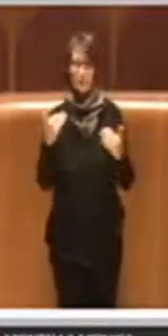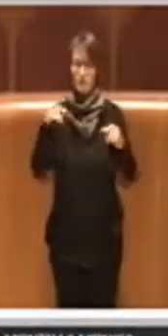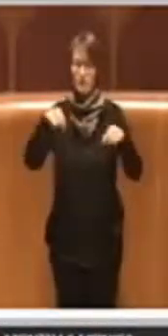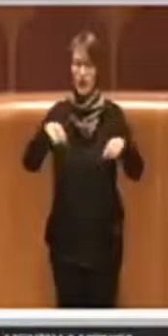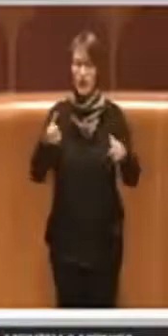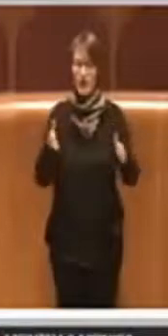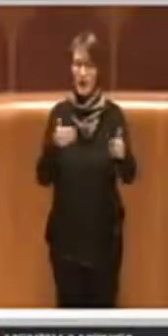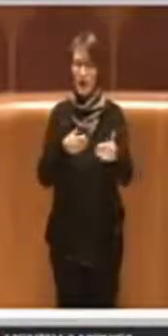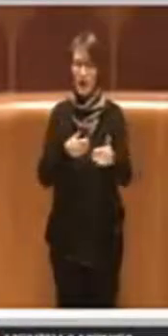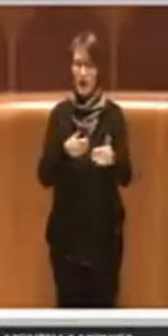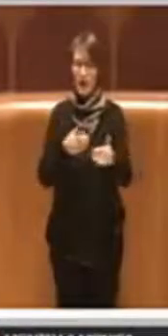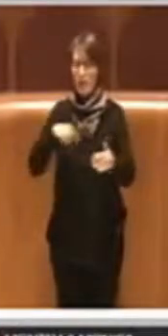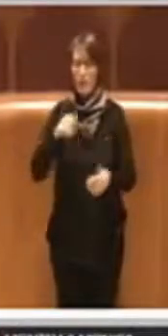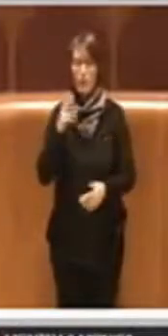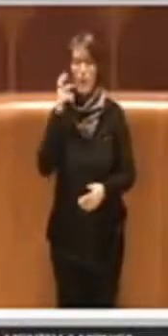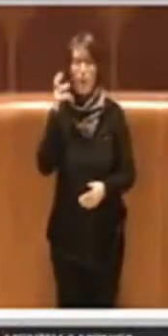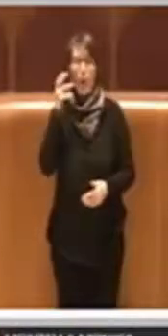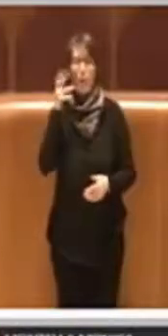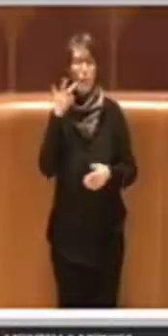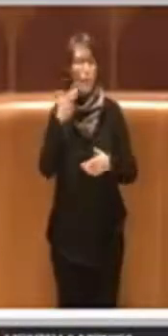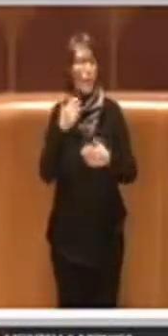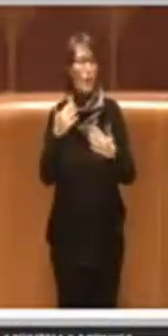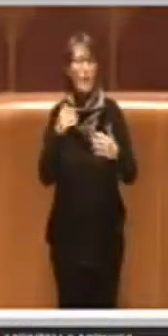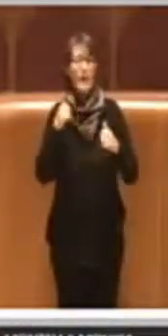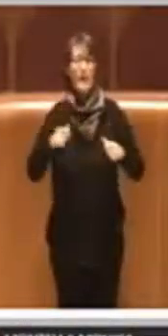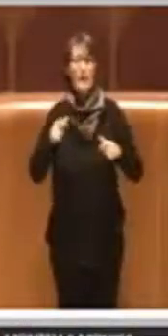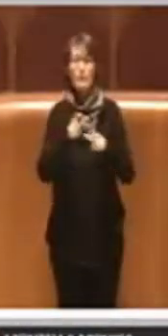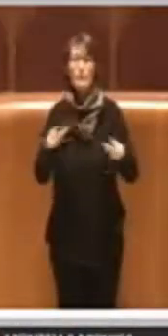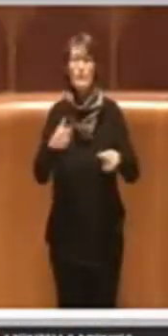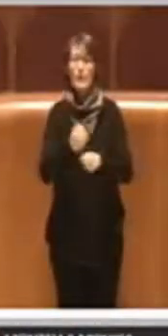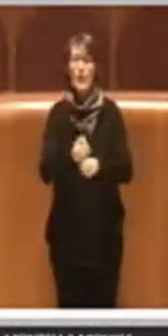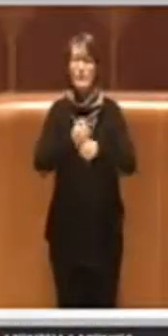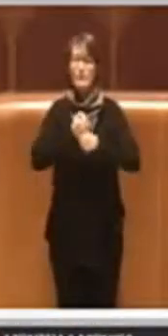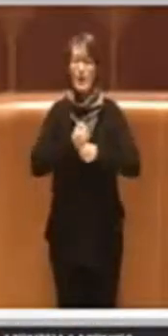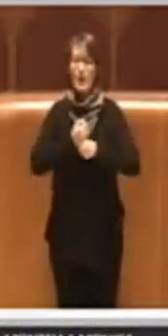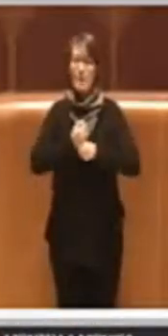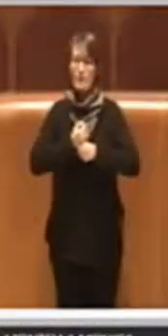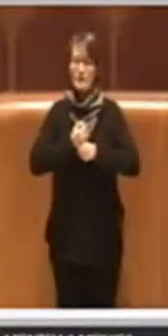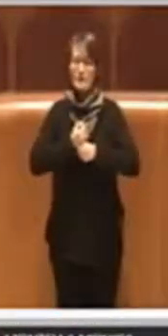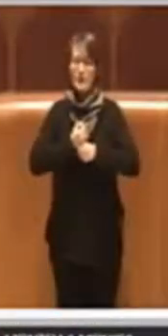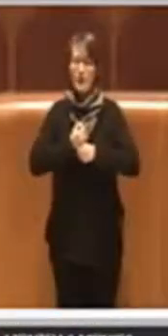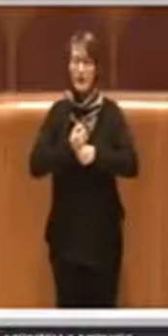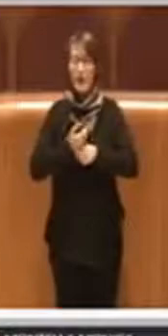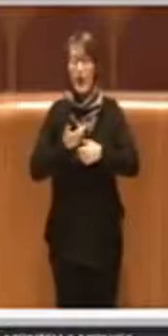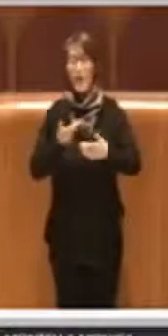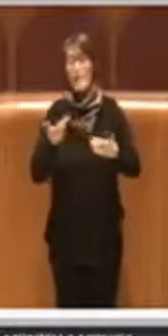'onore di rappresentare i cittadini romani è tale che veramente non si possa